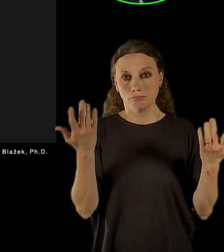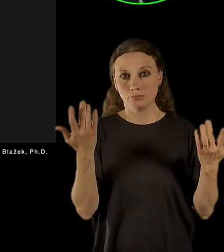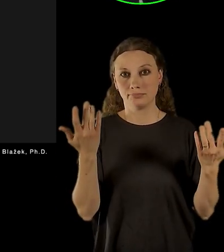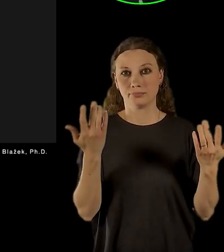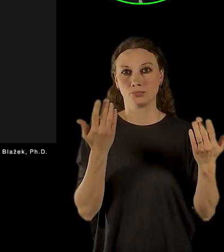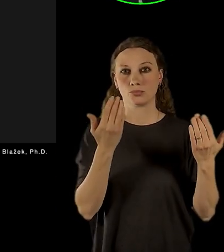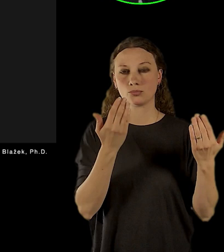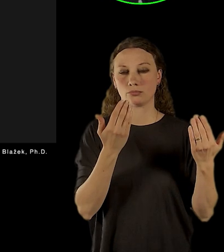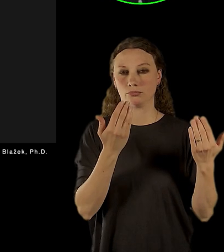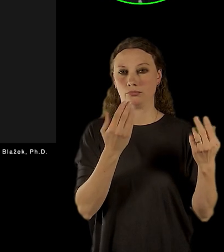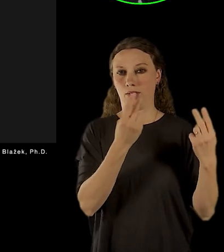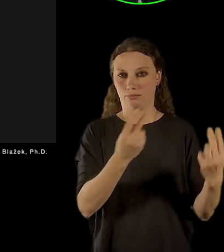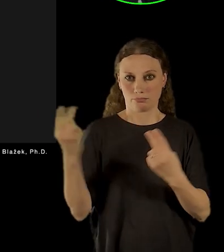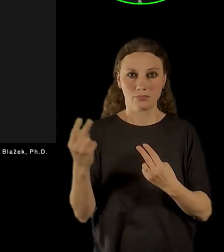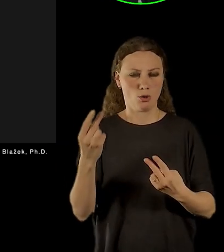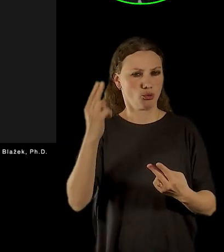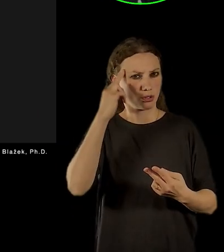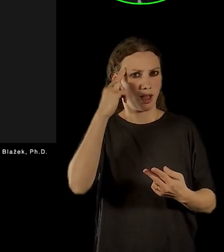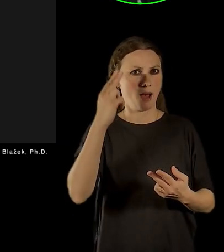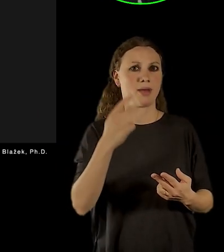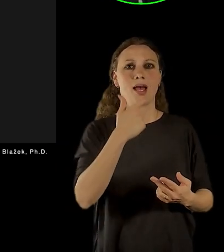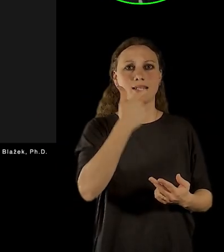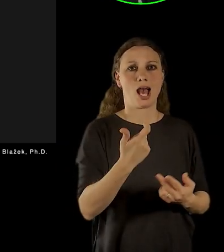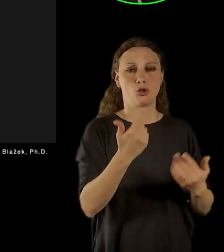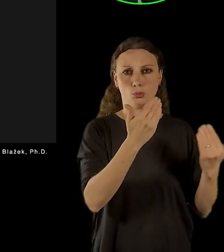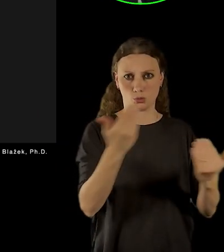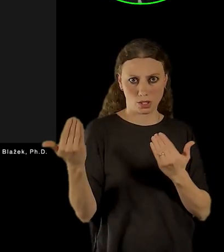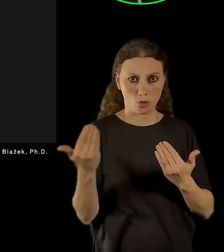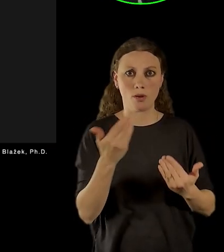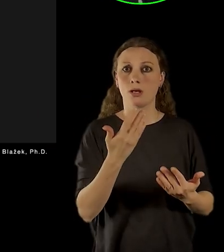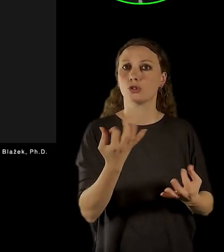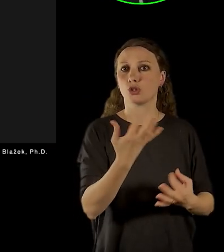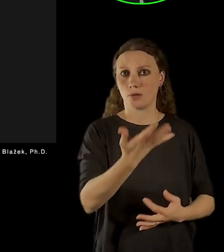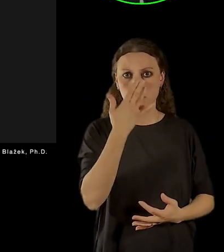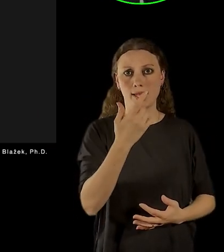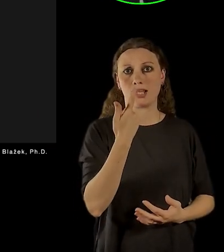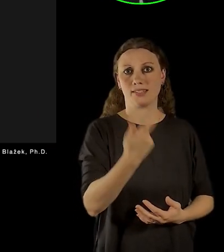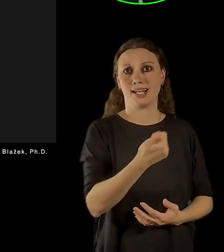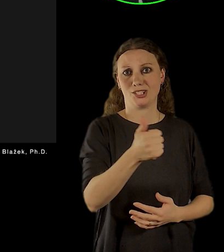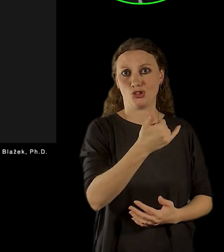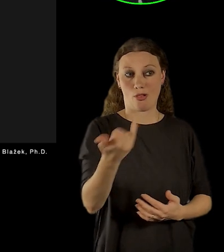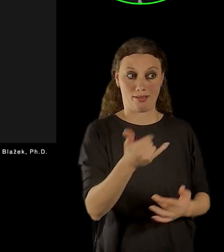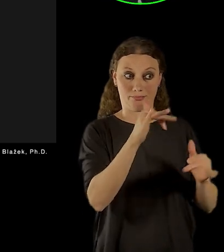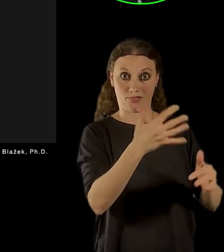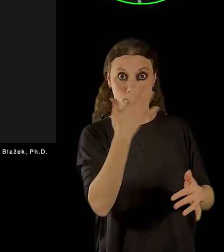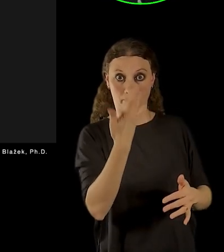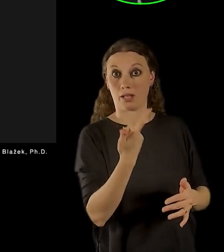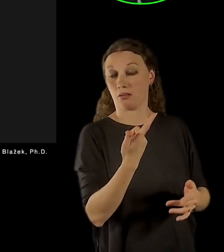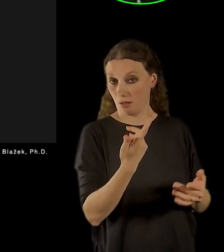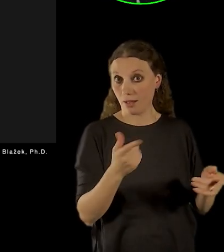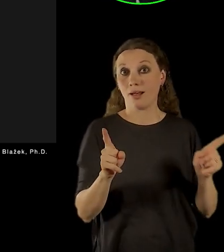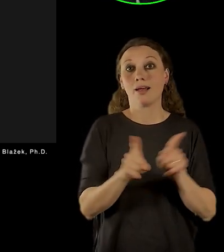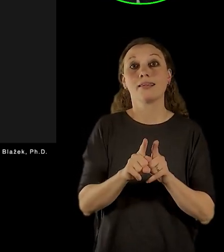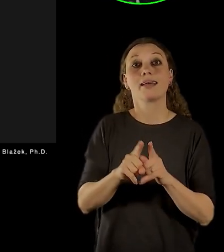vypadá expozice 20. století v Národním muzeu. Teď se otevřela velmi dlouho očekávaná expozice